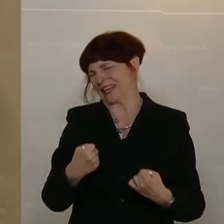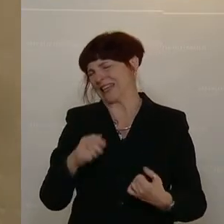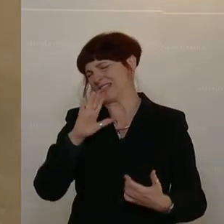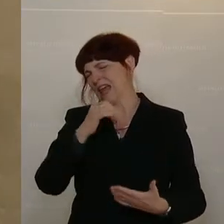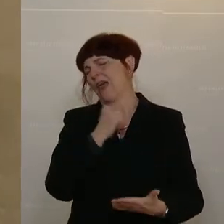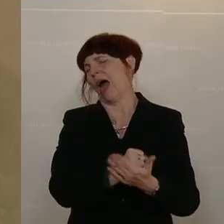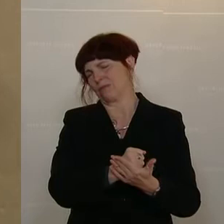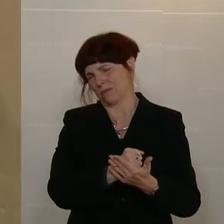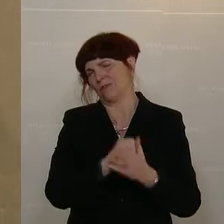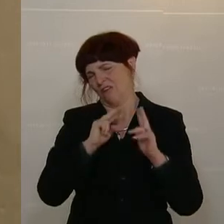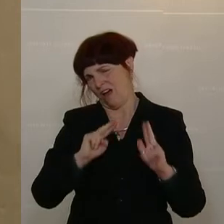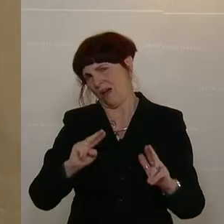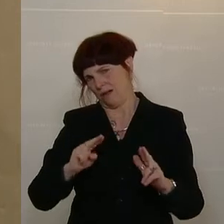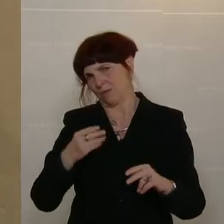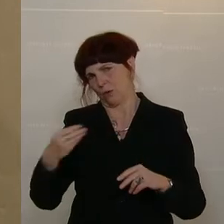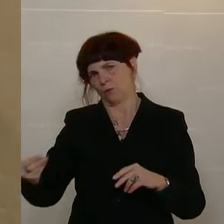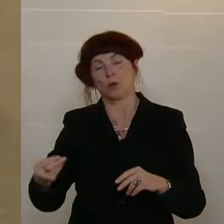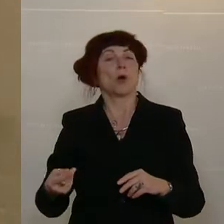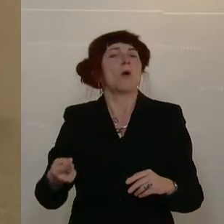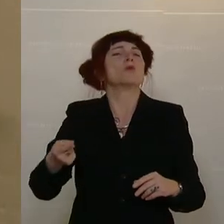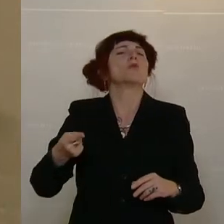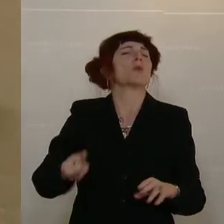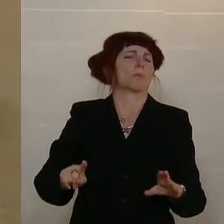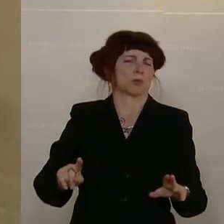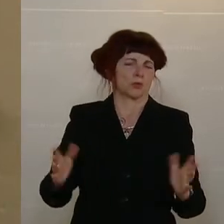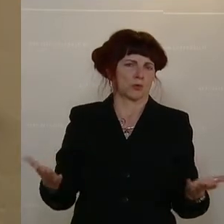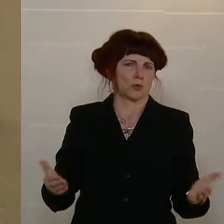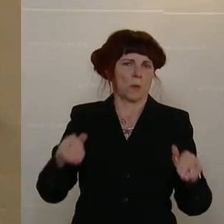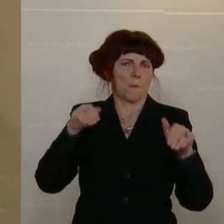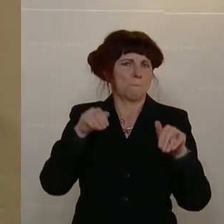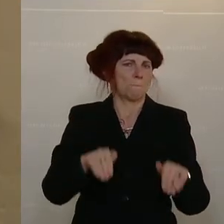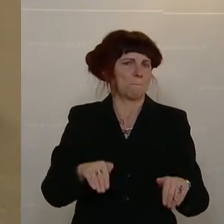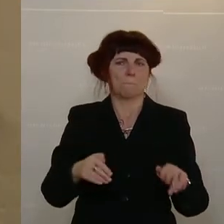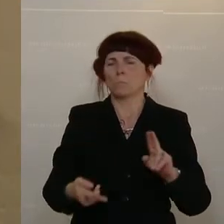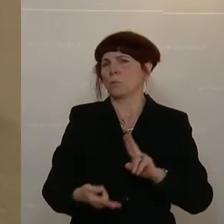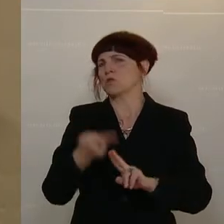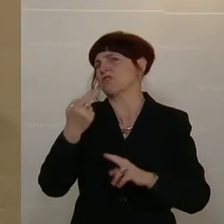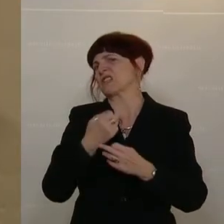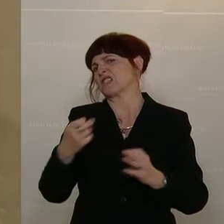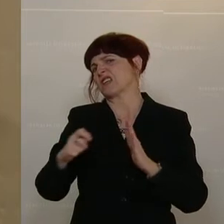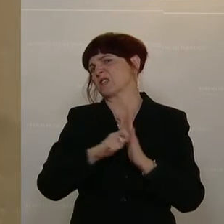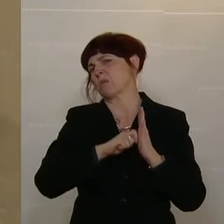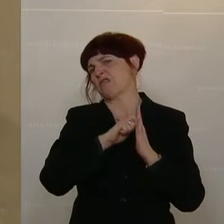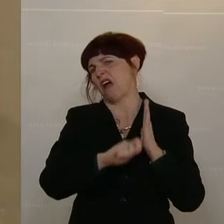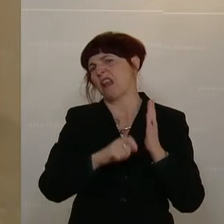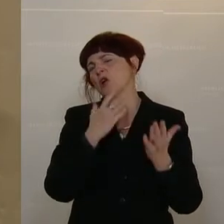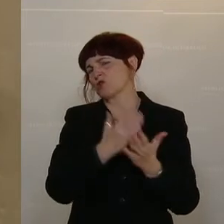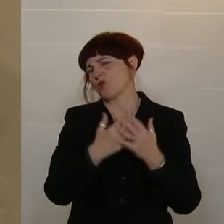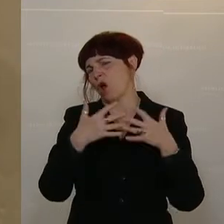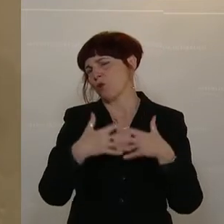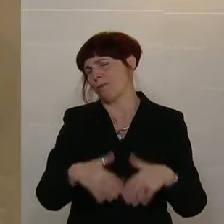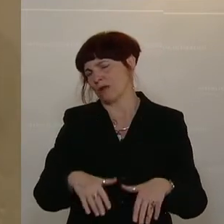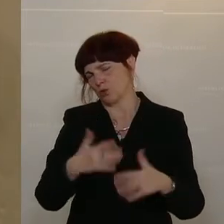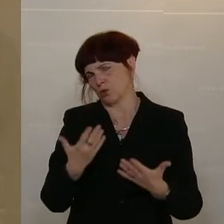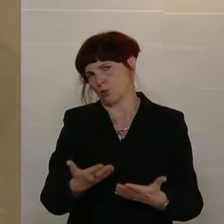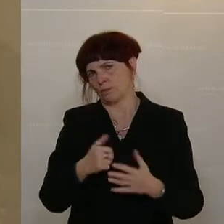auch so festhalten kann, fast typisches, braucht man ja schon fast keine Wahlen mehr dazu. Ich sage jetzt